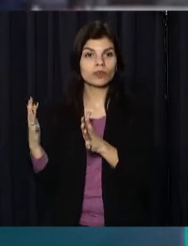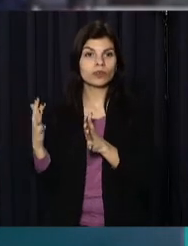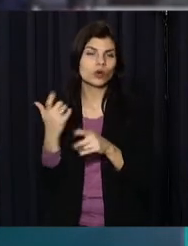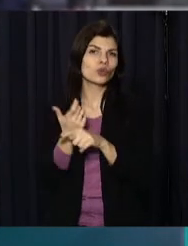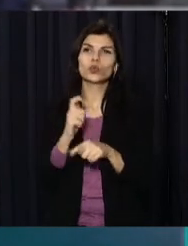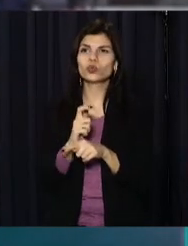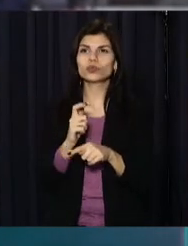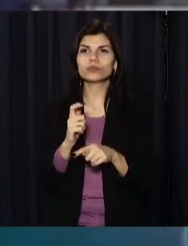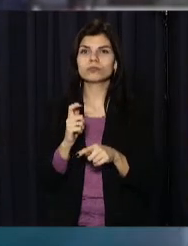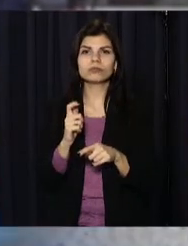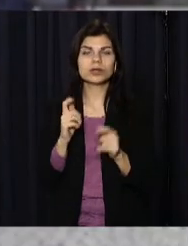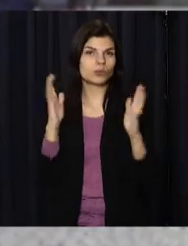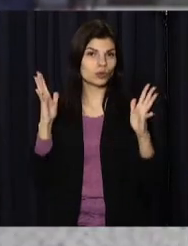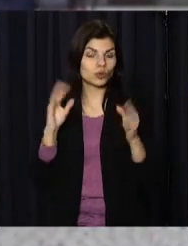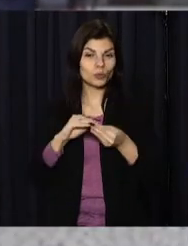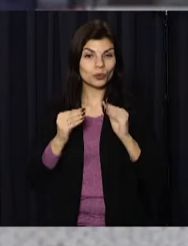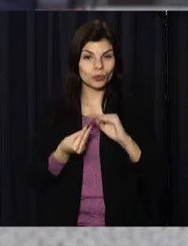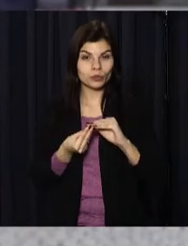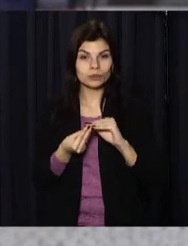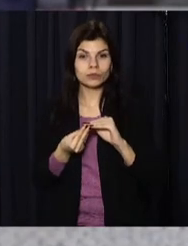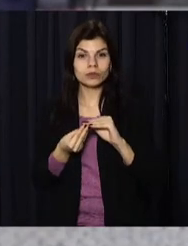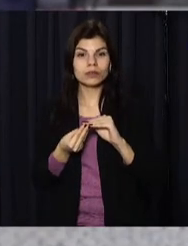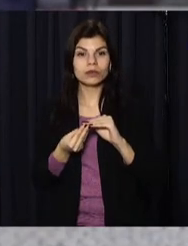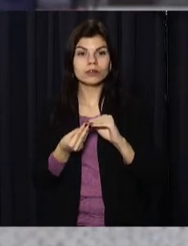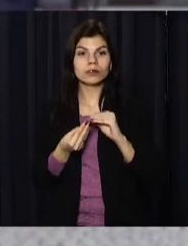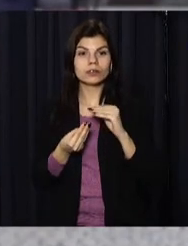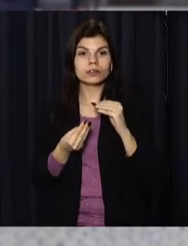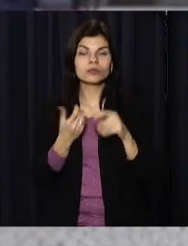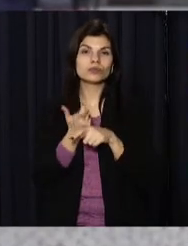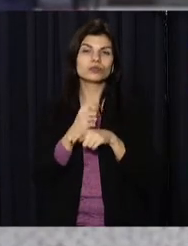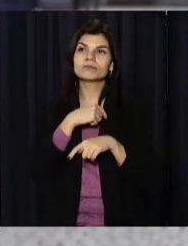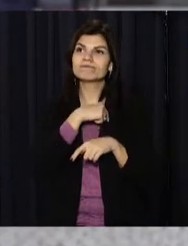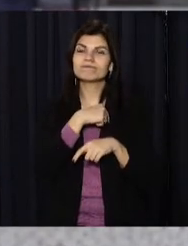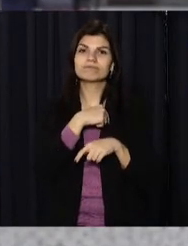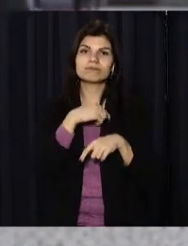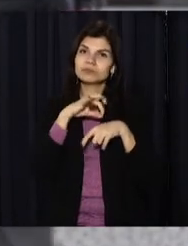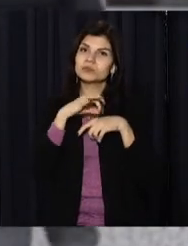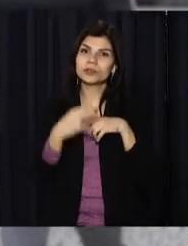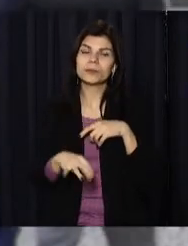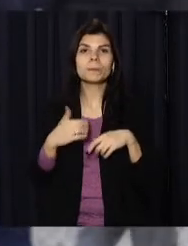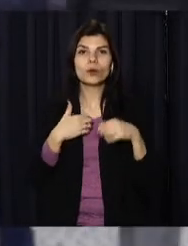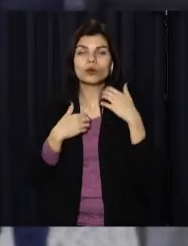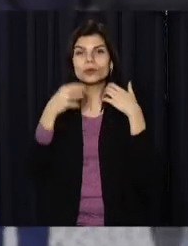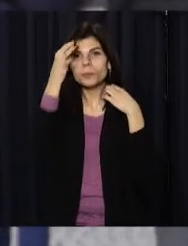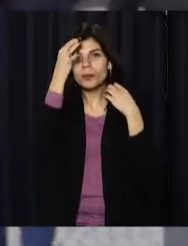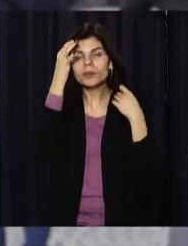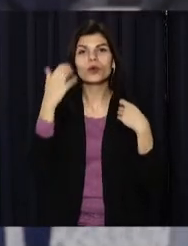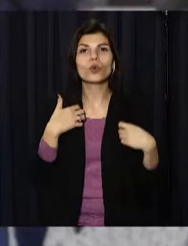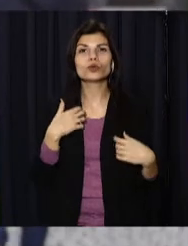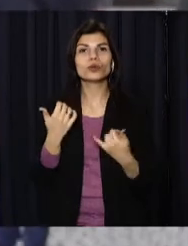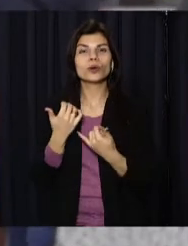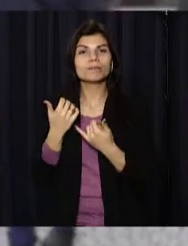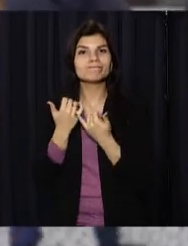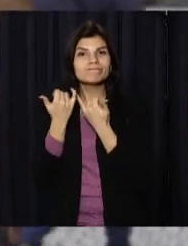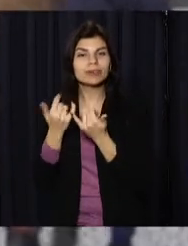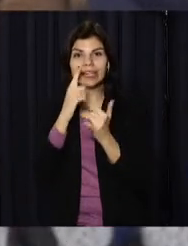велика проблема, є дуже велика біль у грудях. І хочеться пам'ятати, хочеться встановити,